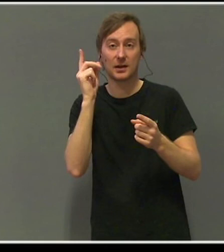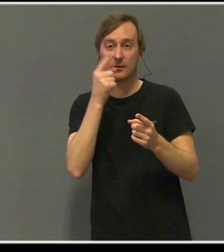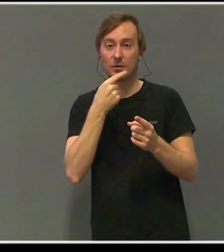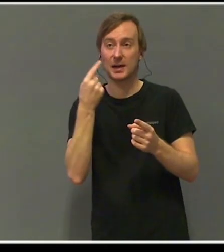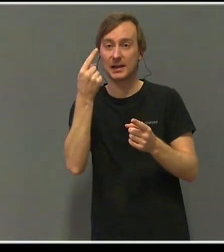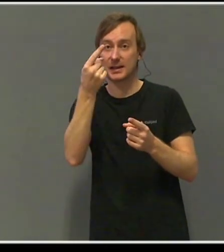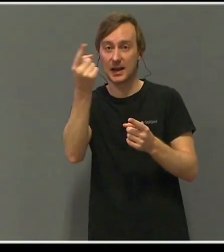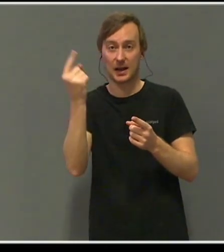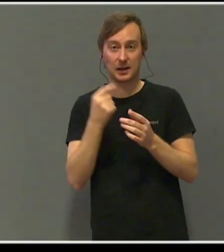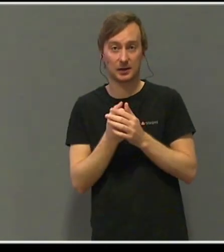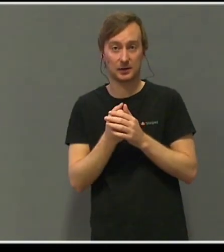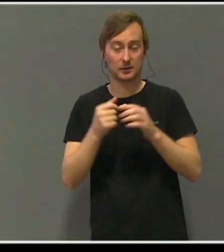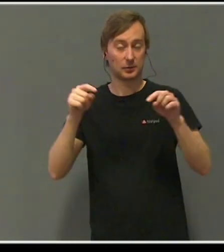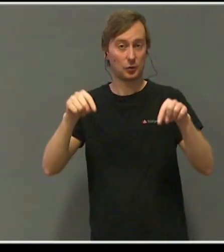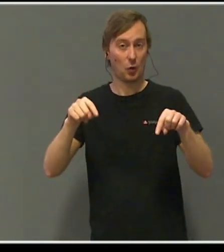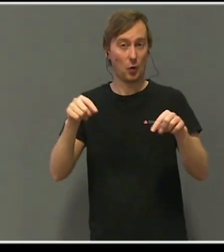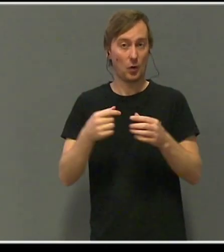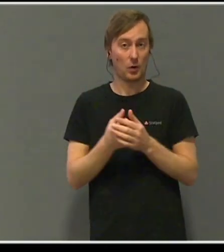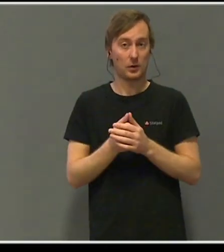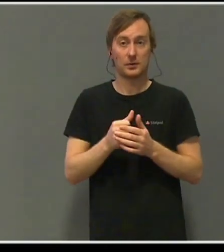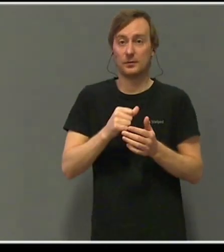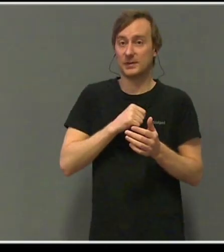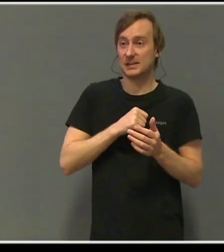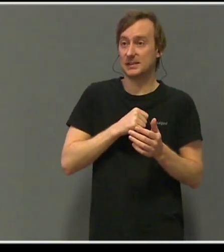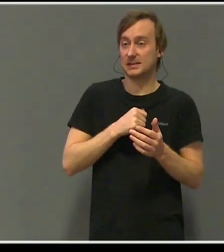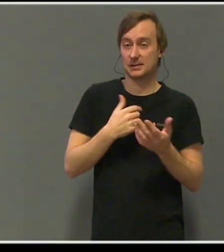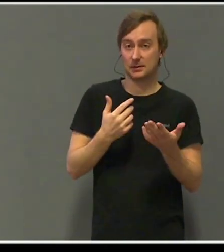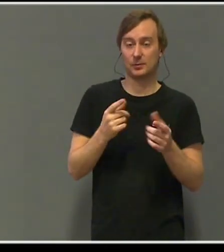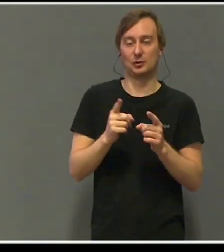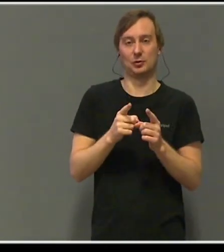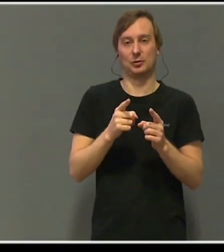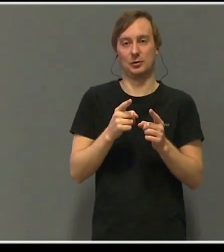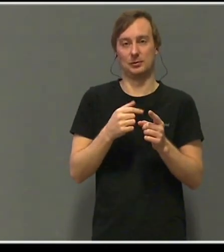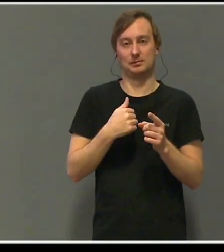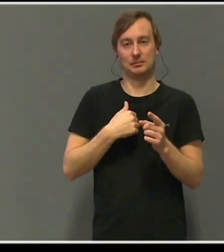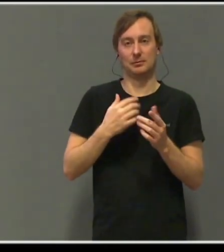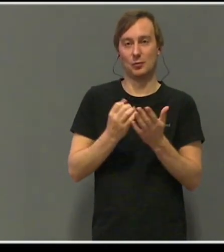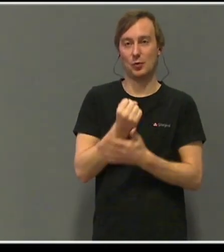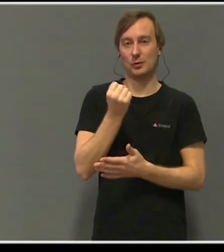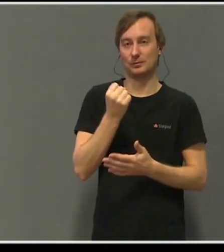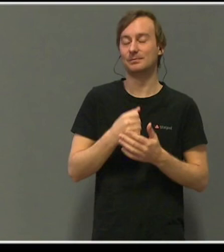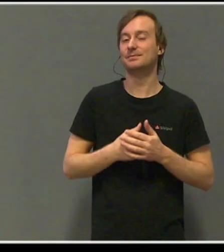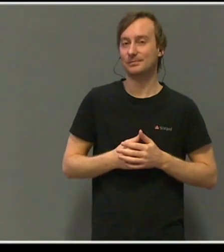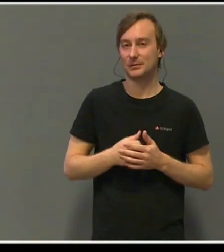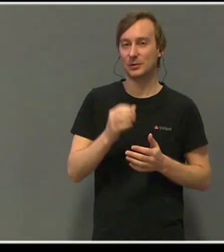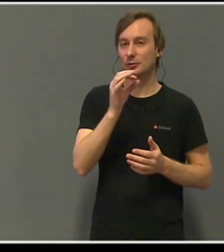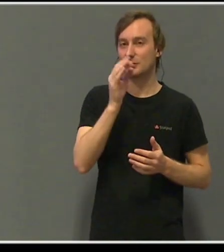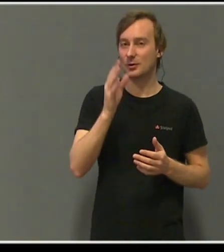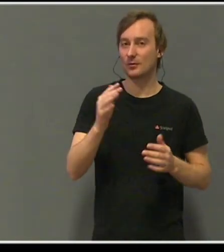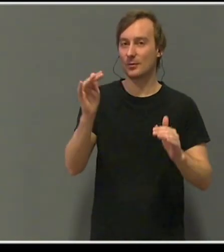generasjonens nye arenaer, så har det vært verdt å dele den. Tusen takk for oppmerksomheten.